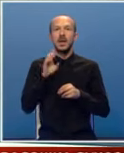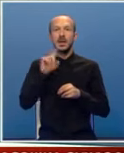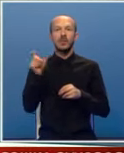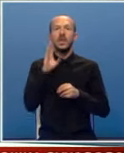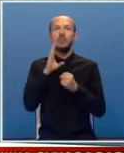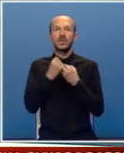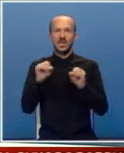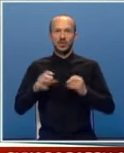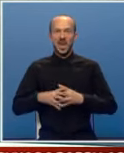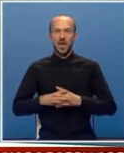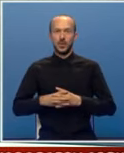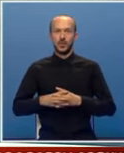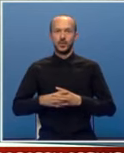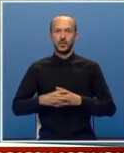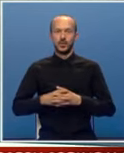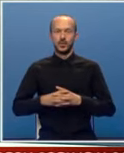Republike Bosne i Hercegovine.